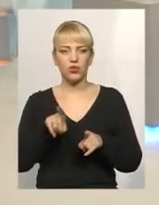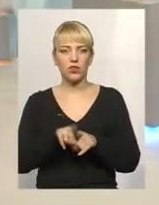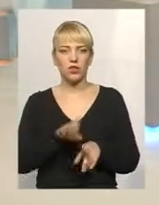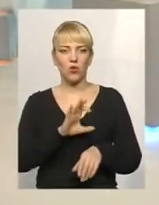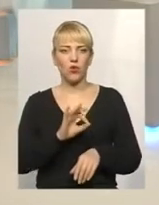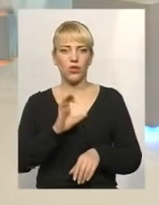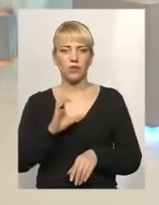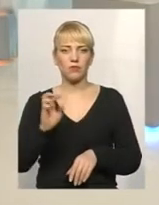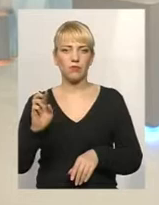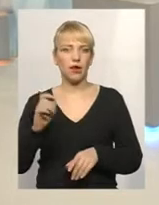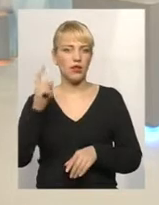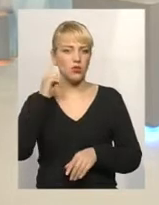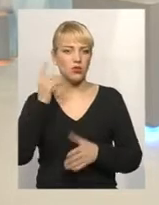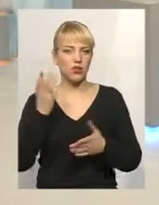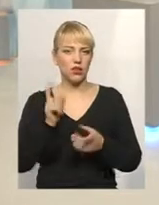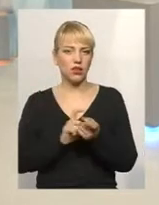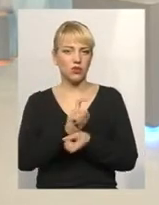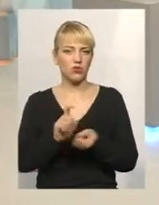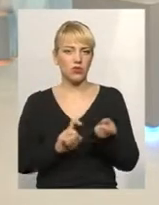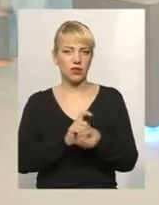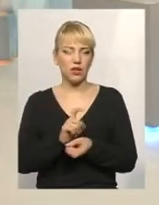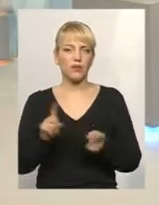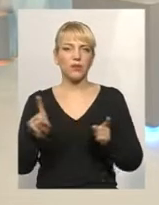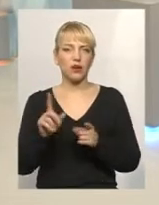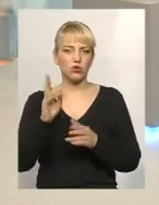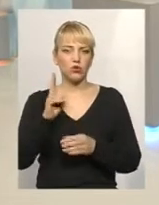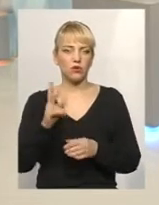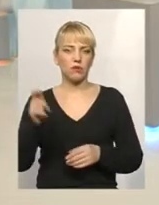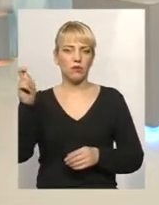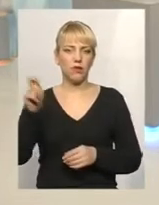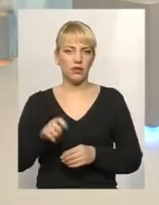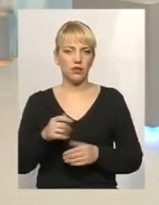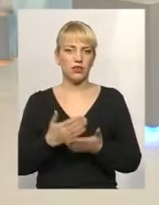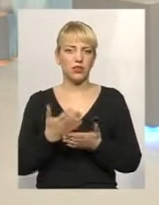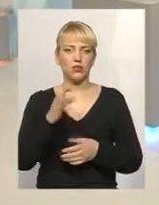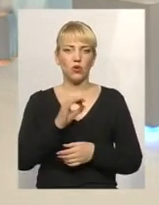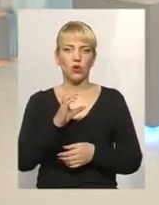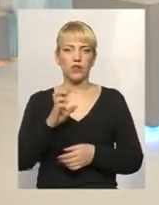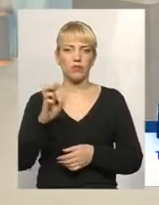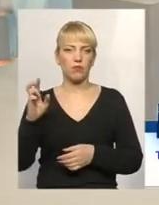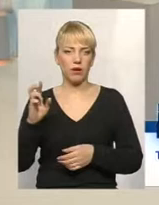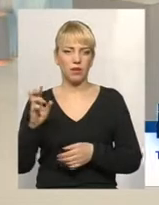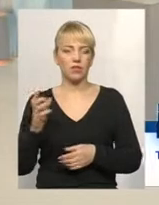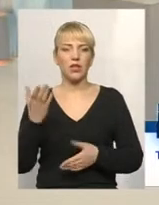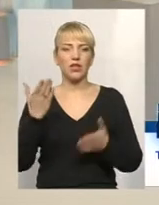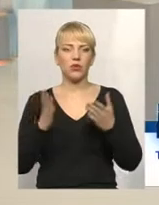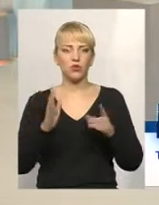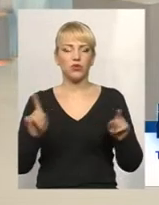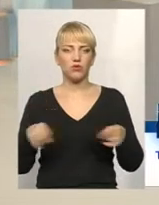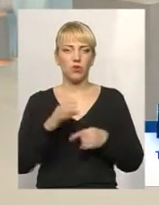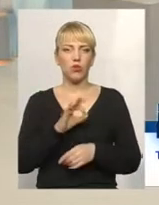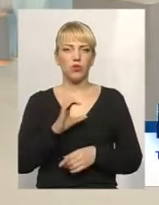наслухались якихось страшних історій. Що якщо прийде ОСББ, якщо створиться ОСББ, то